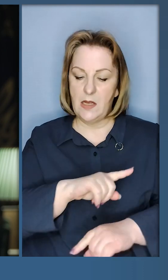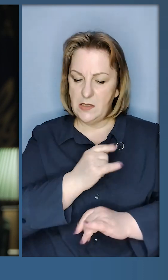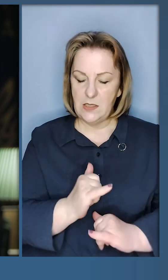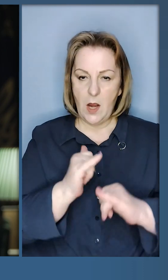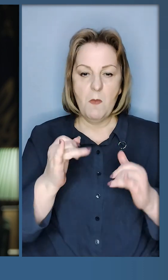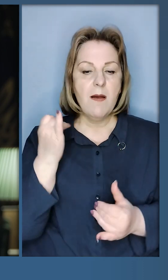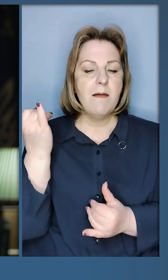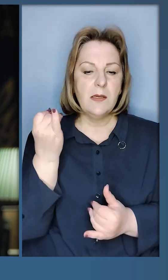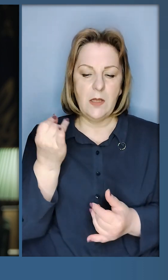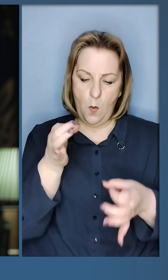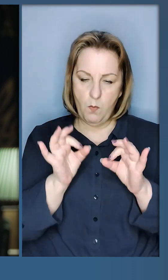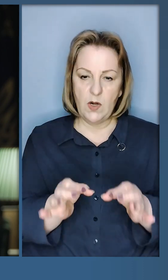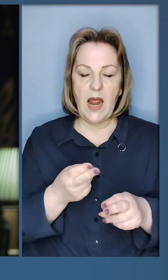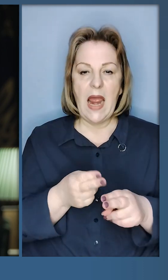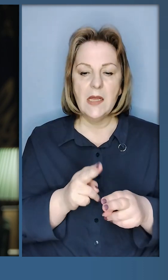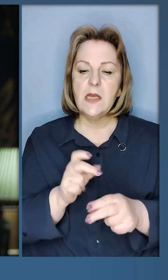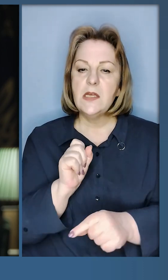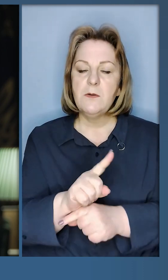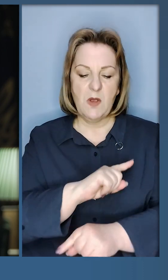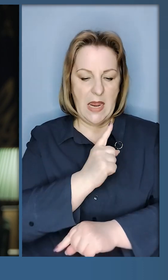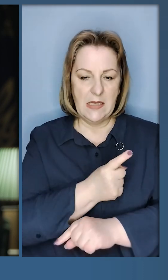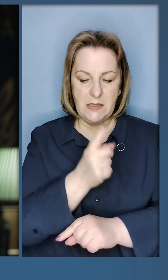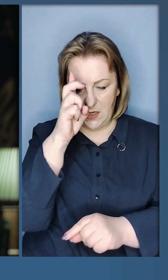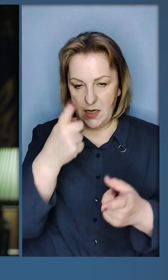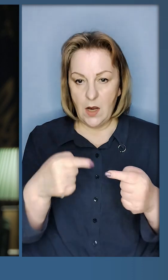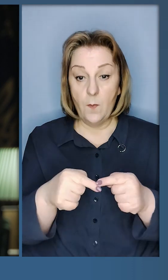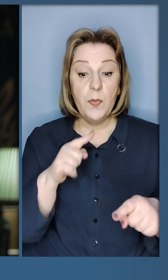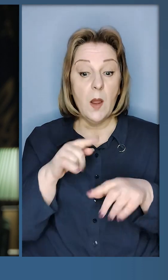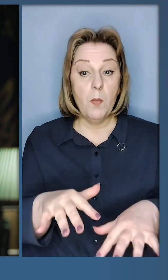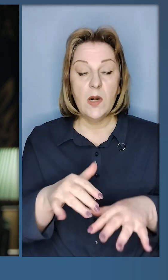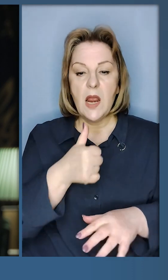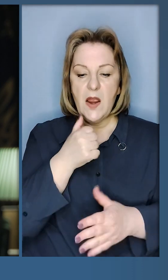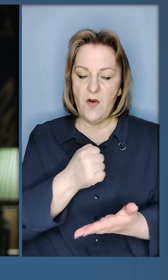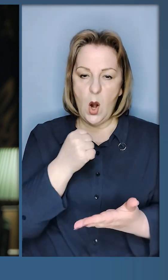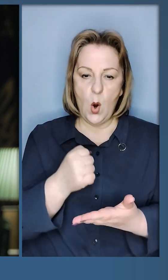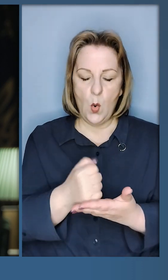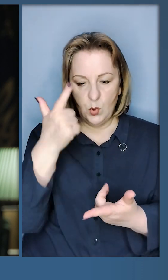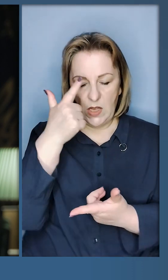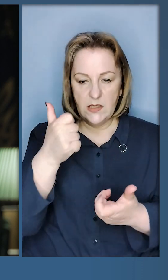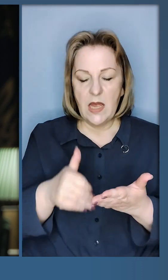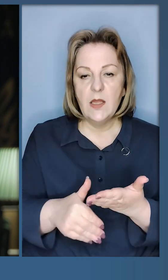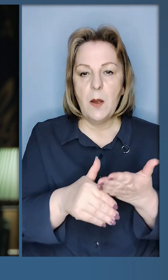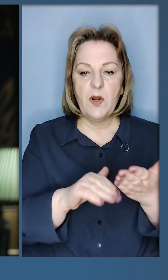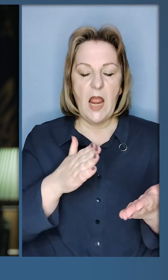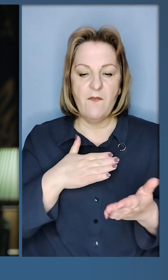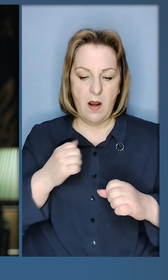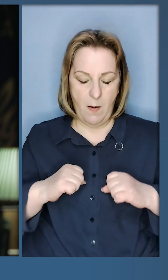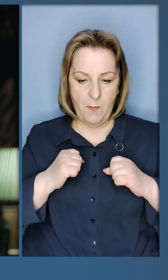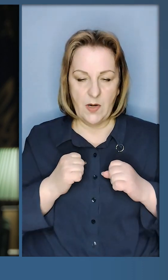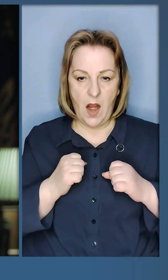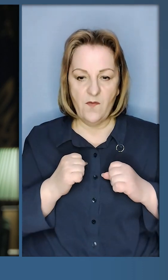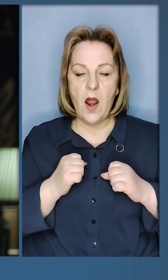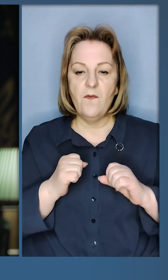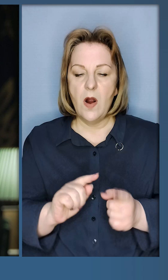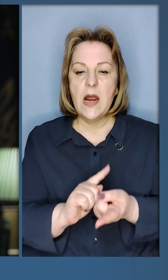це рішення. Зміцнювати історичну правду – це місія сильних. Парламент Естонії ухвалив заяву на підтримку